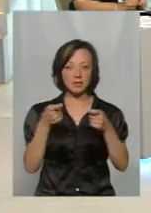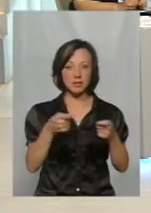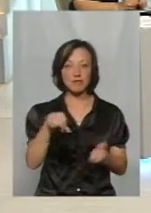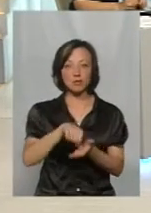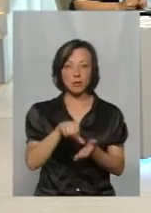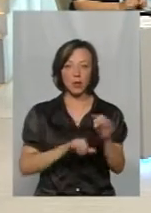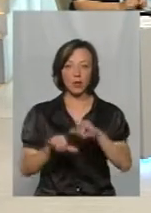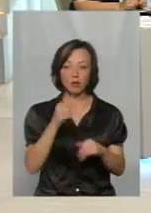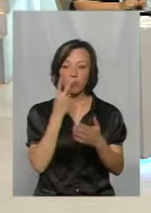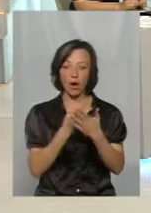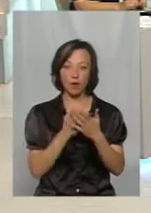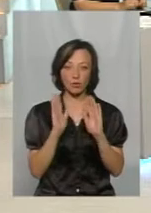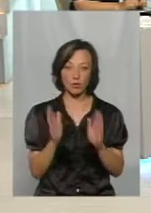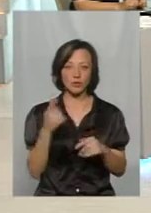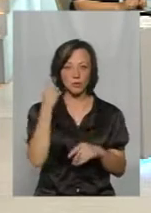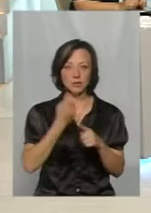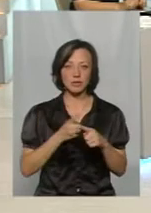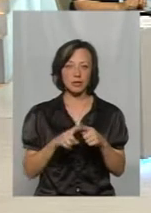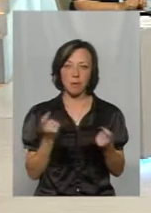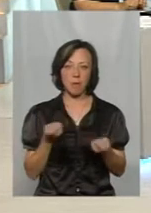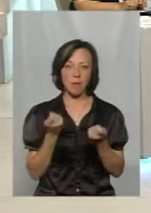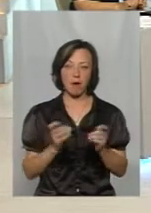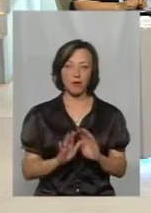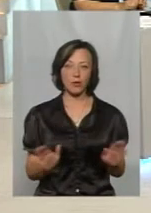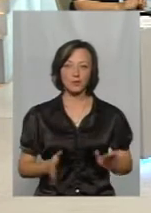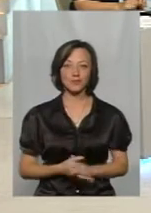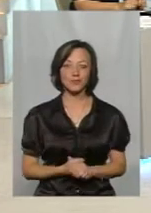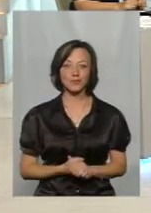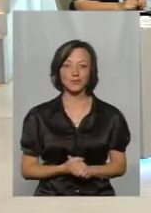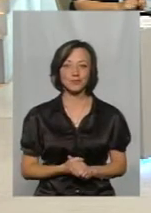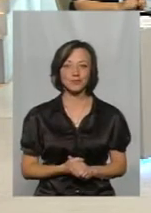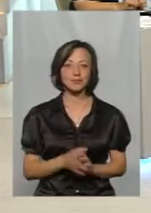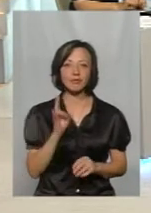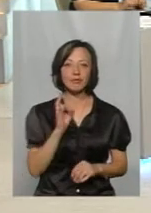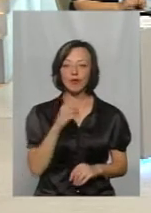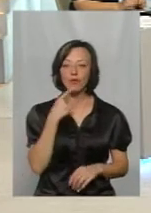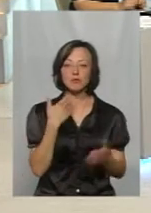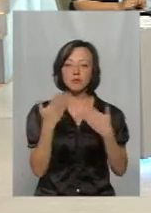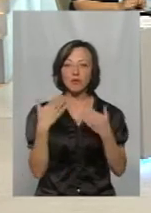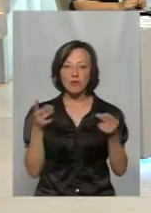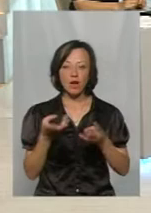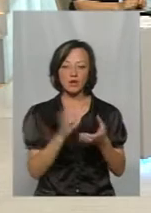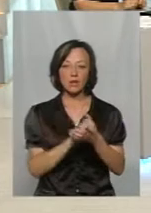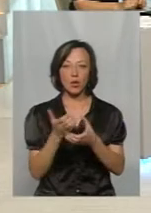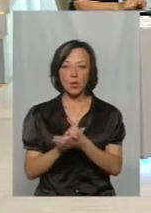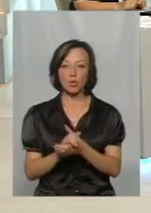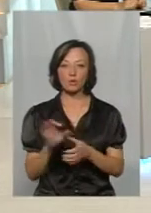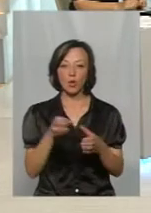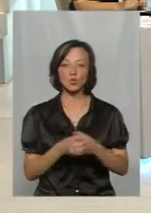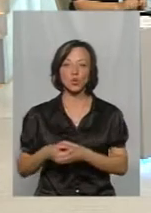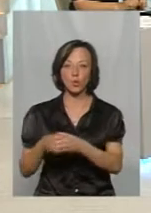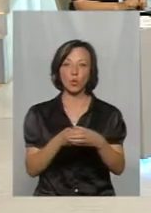виступати, ми будемо показувати. Я думаю, що це немало. А вже не кажучи про спілкування, про знайомство, про